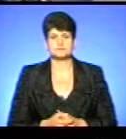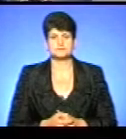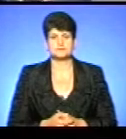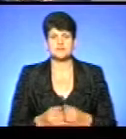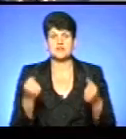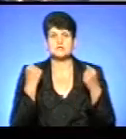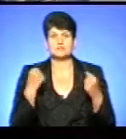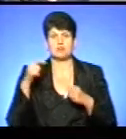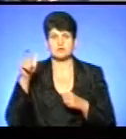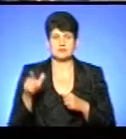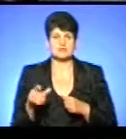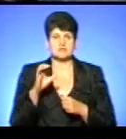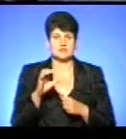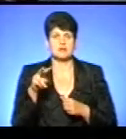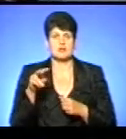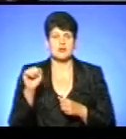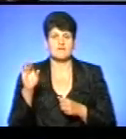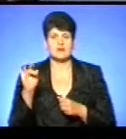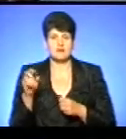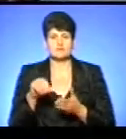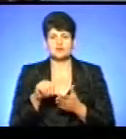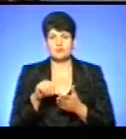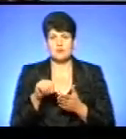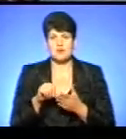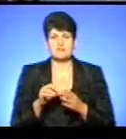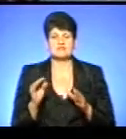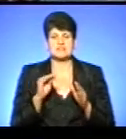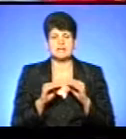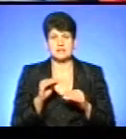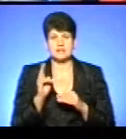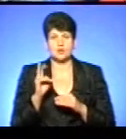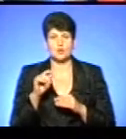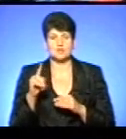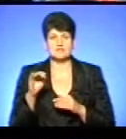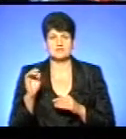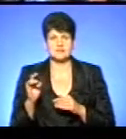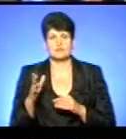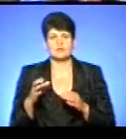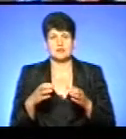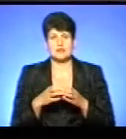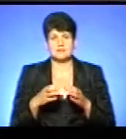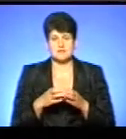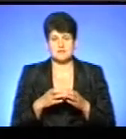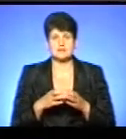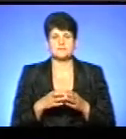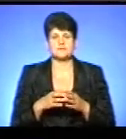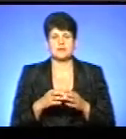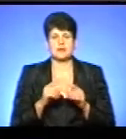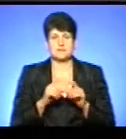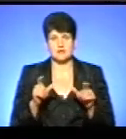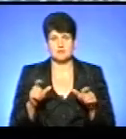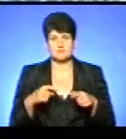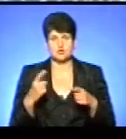Спортсменка Сніжана Лаврик виступає у складі команди Козівської гімназії імені Володимира Гарети, біжить дистанцію 100 метрів.